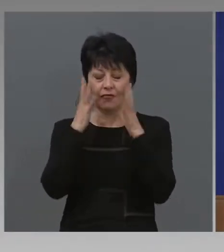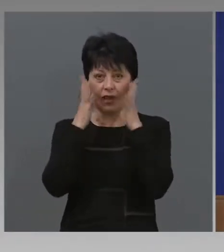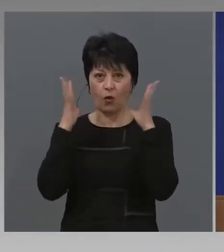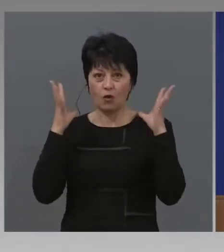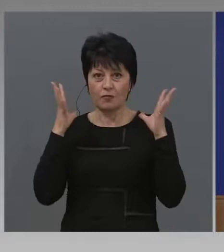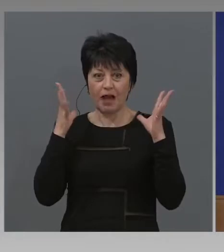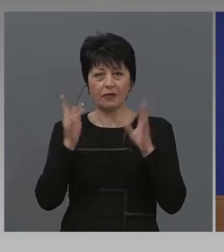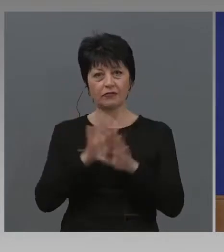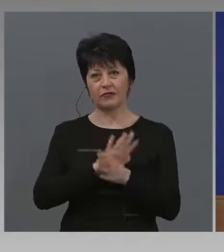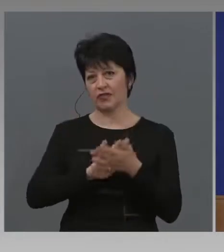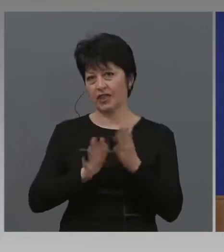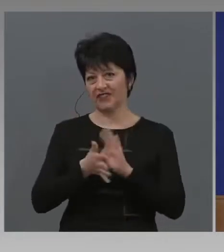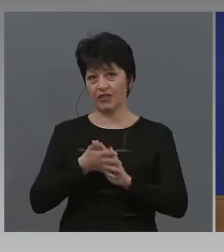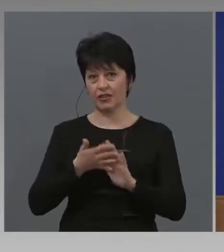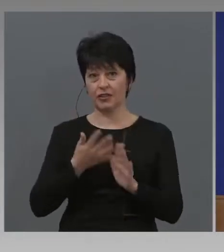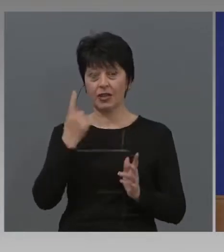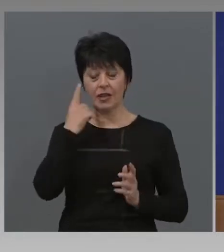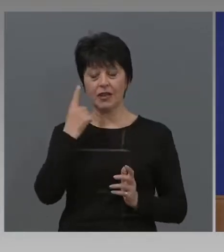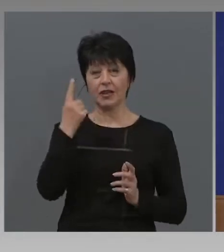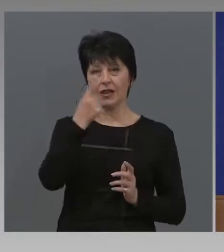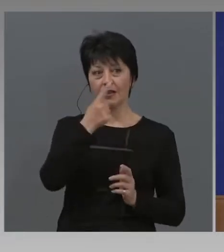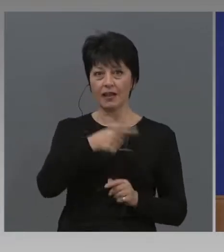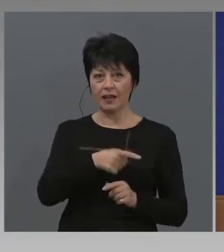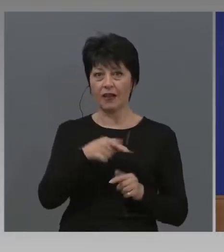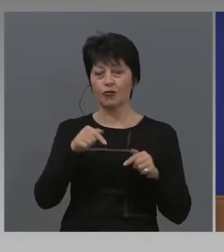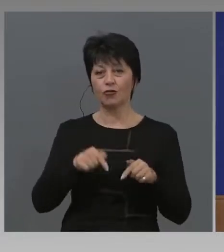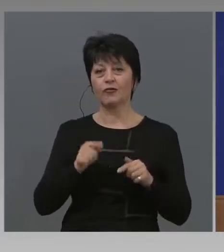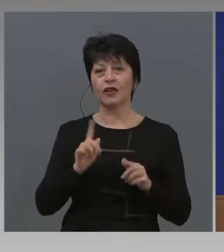и един ден, това ще е един лош спомен.